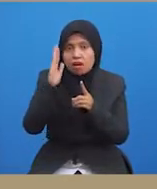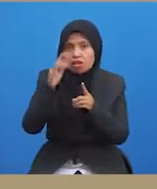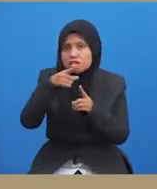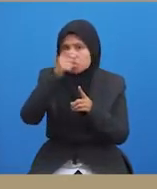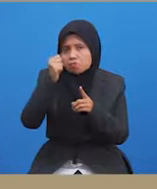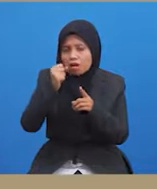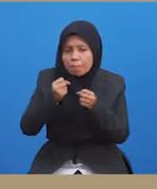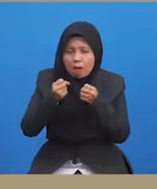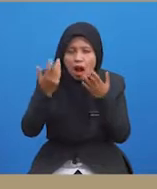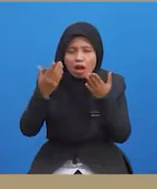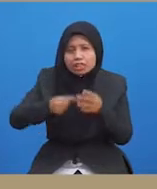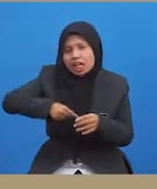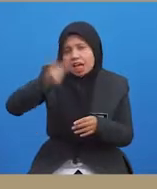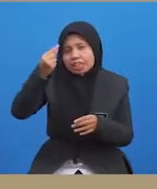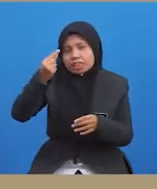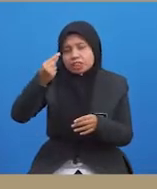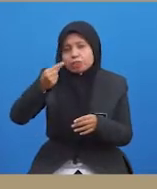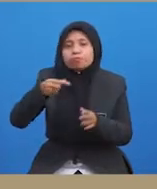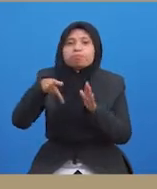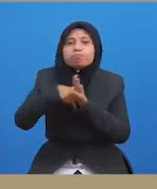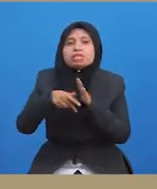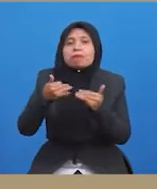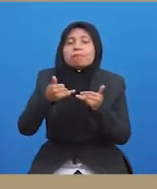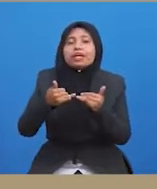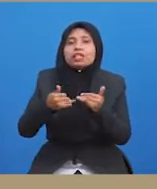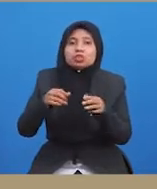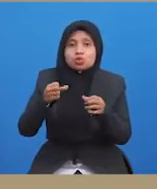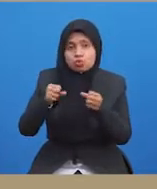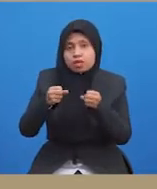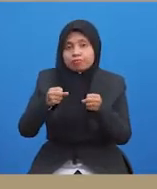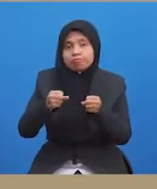dilakukan oleh pemain pasukan yang sedang ketinggalan.